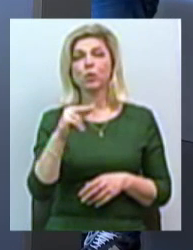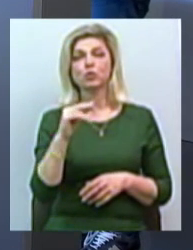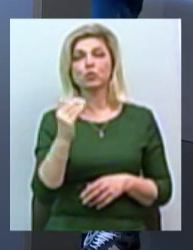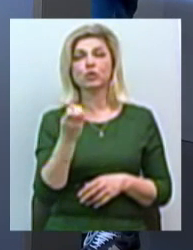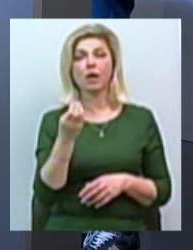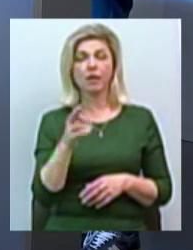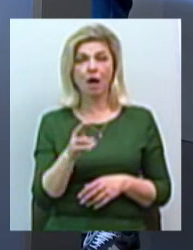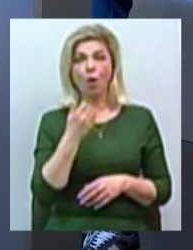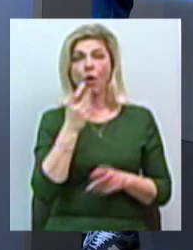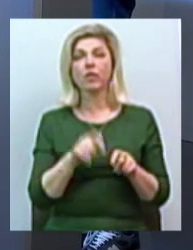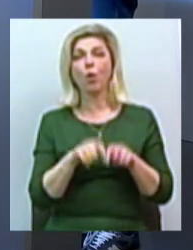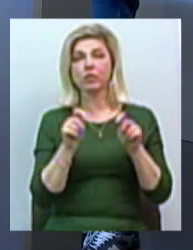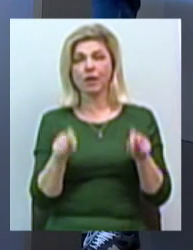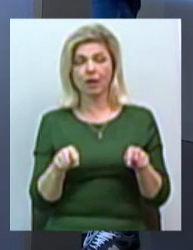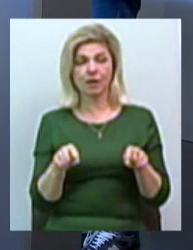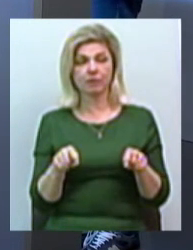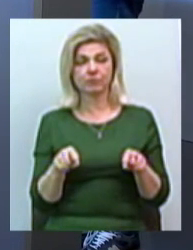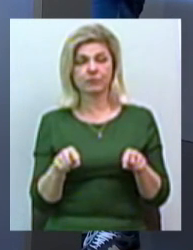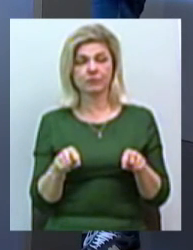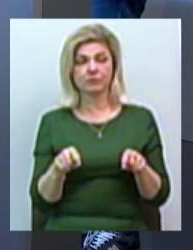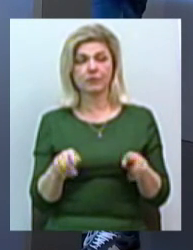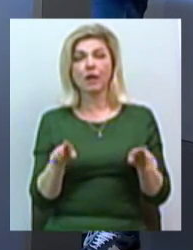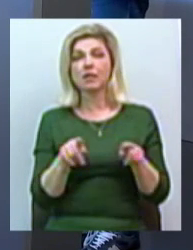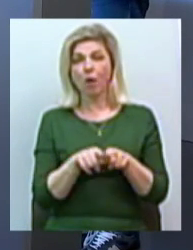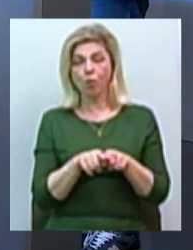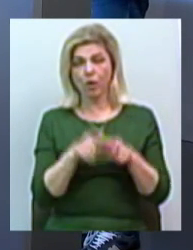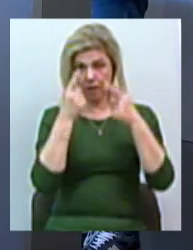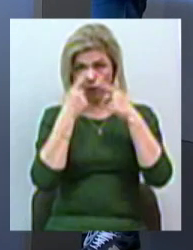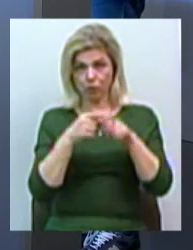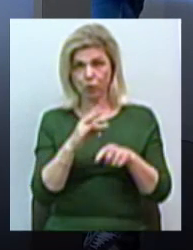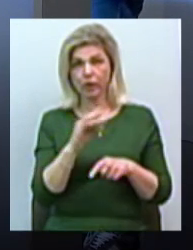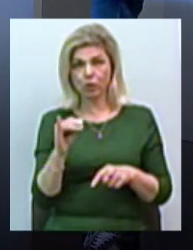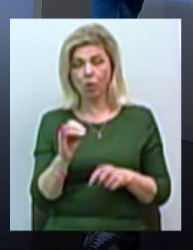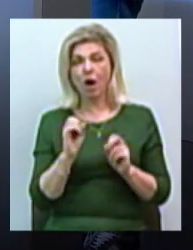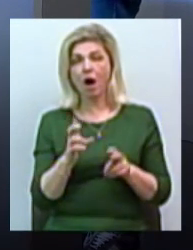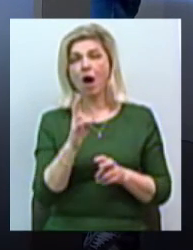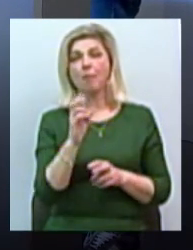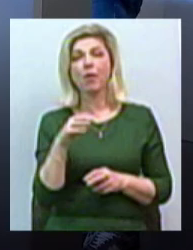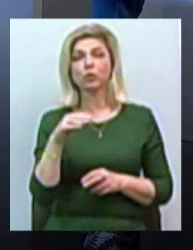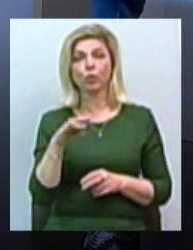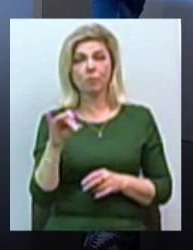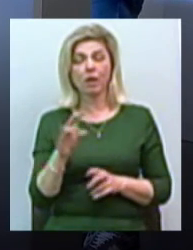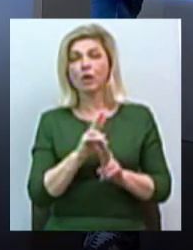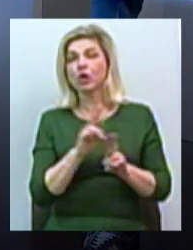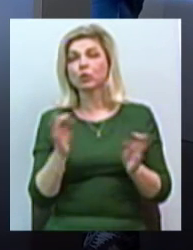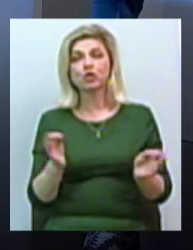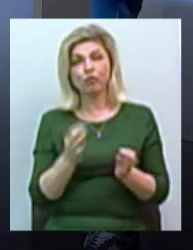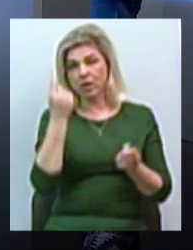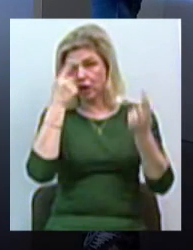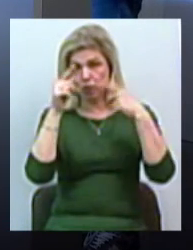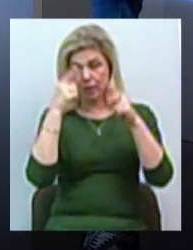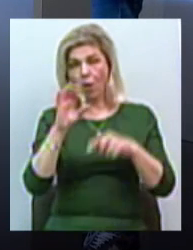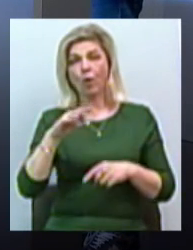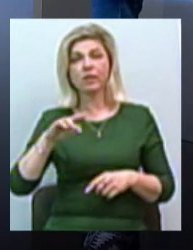вони открыли таку ж технологію, як і в Батумі. Т.е. ніхто нічого не зобретає. Отель і